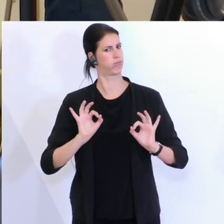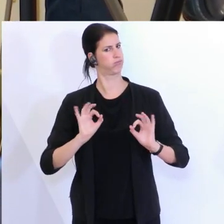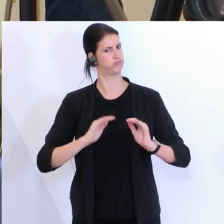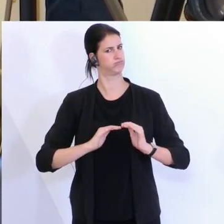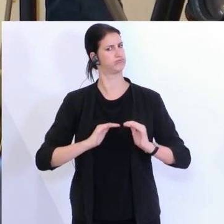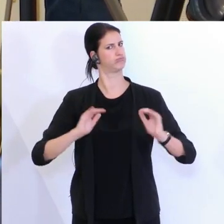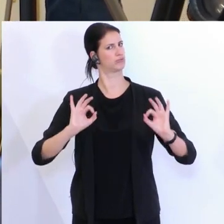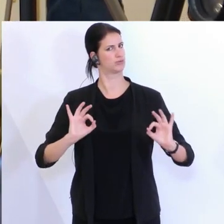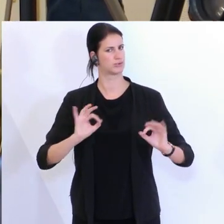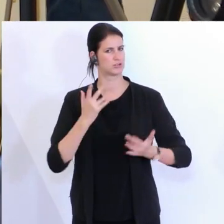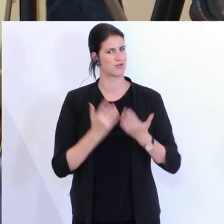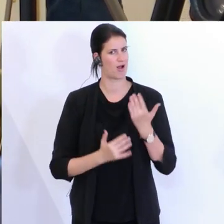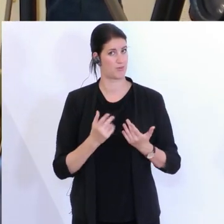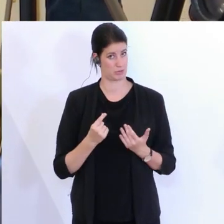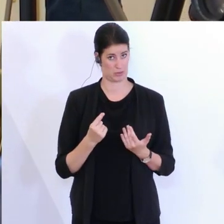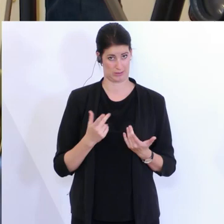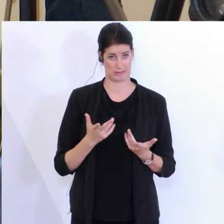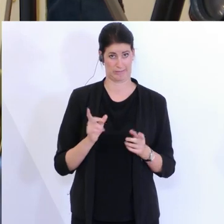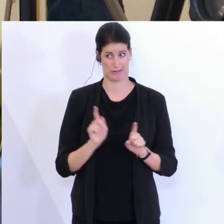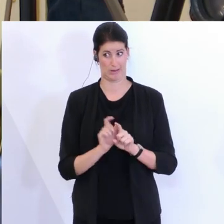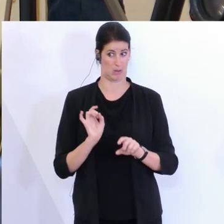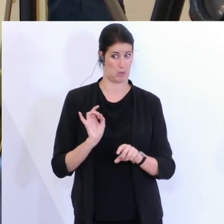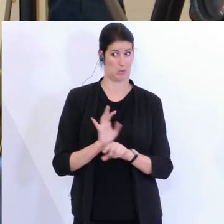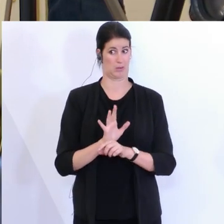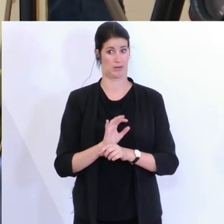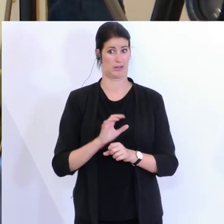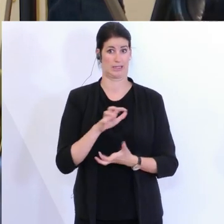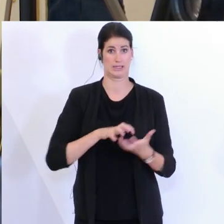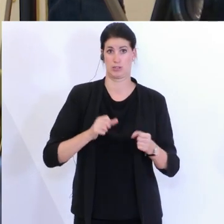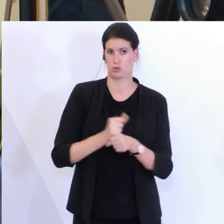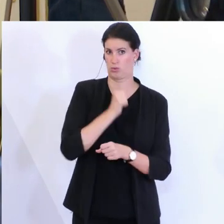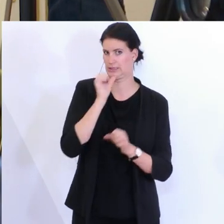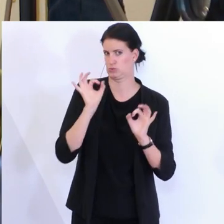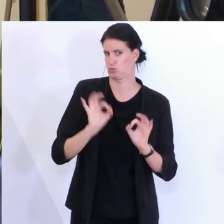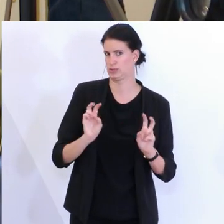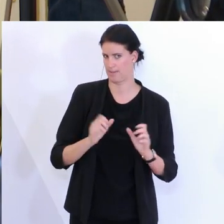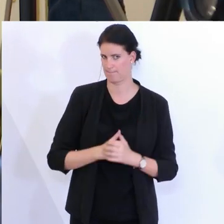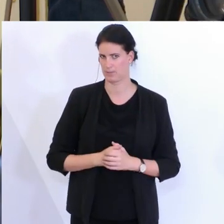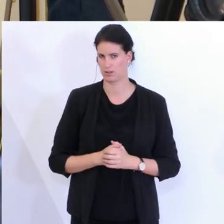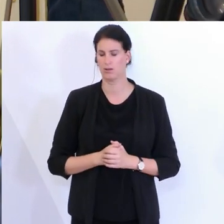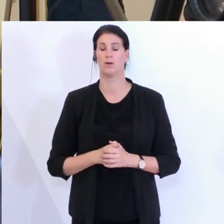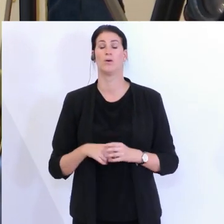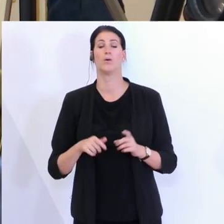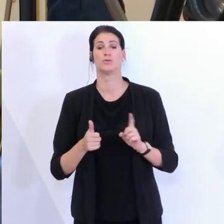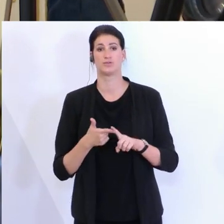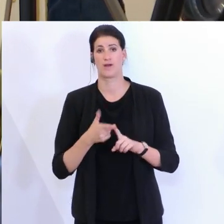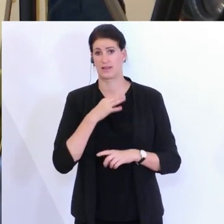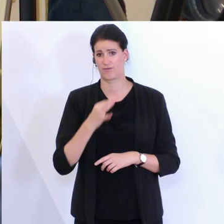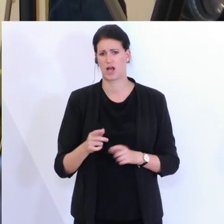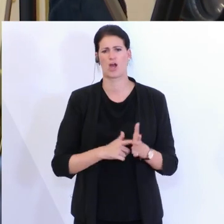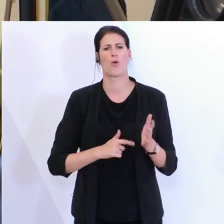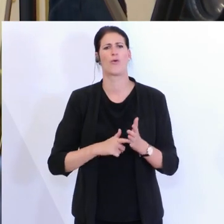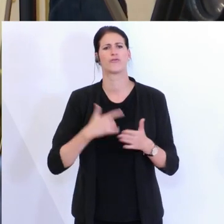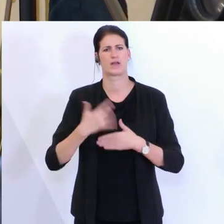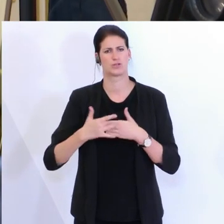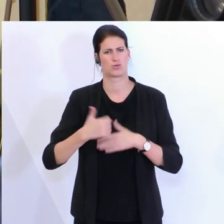Auge durch die Krise gekommen? Das wäre meine eine Frage. Und die zweite, wir hören immer wieder Klagen von Gastronomen, die an uns herangetragen werden,